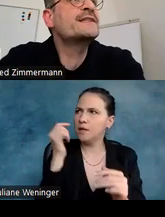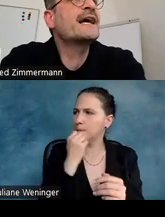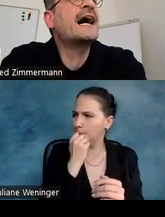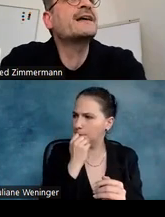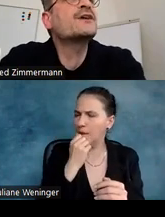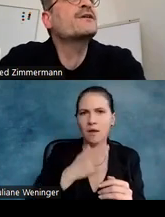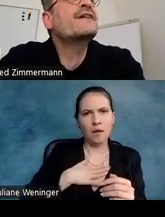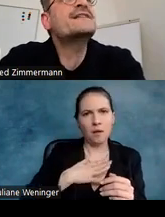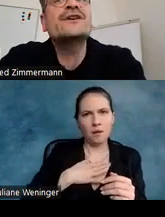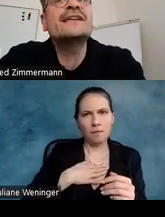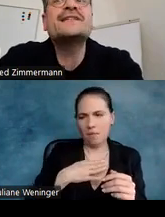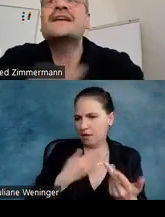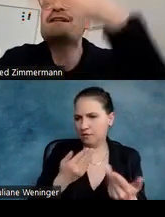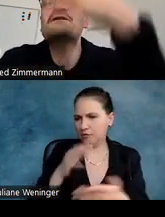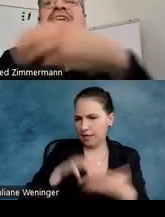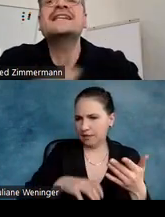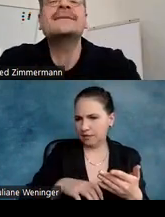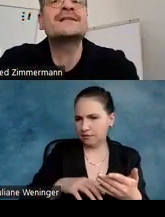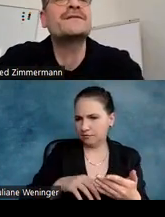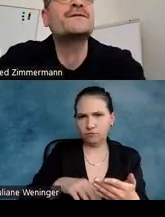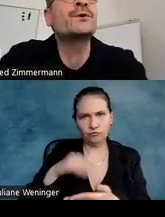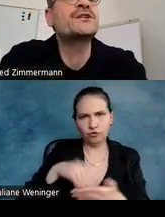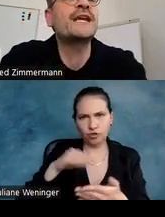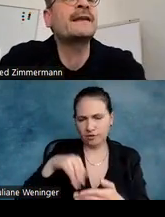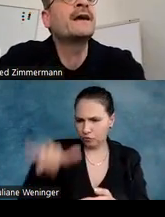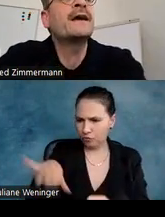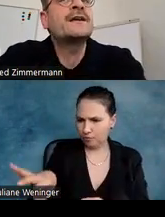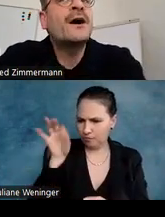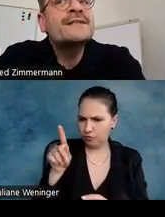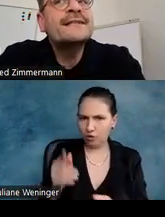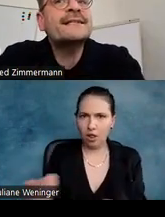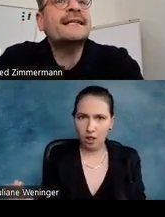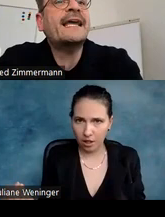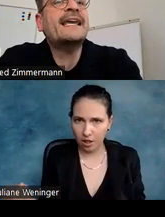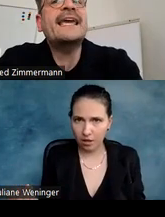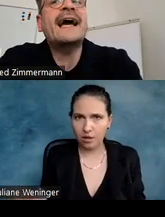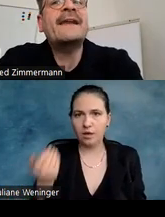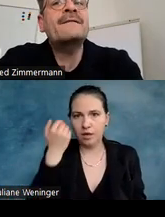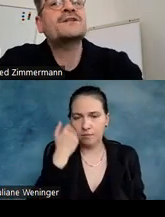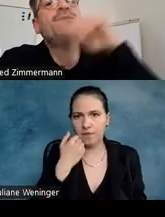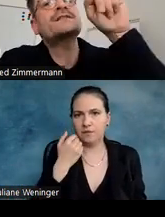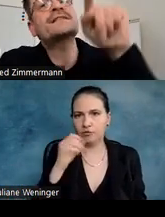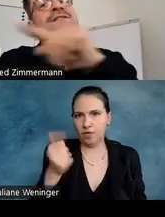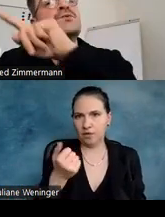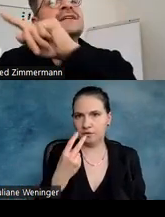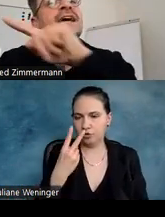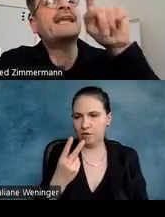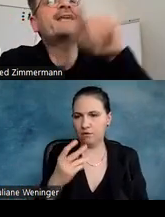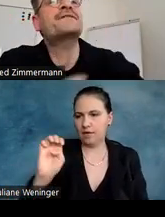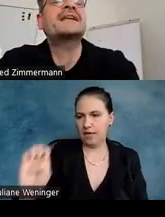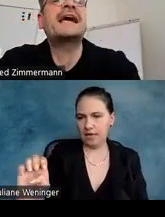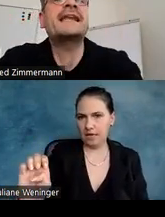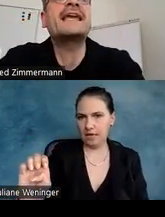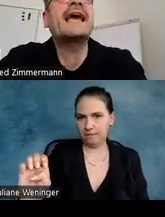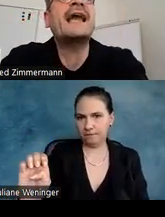benutze ich hier gerade, welche sollte ich wählen von denen, die mir zur Verfügung stehen, schauen Sie sich das kleine E an, schauen Sie sich das untere